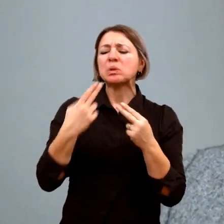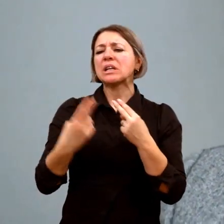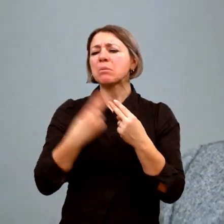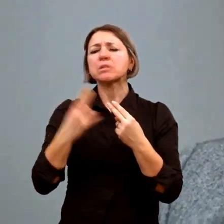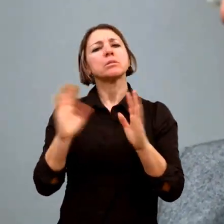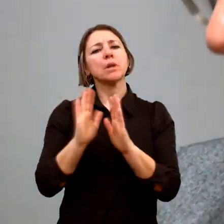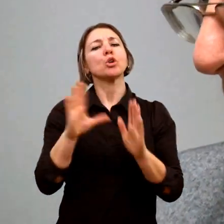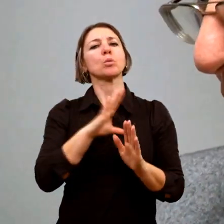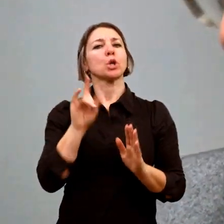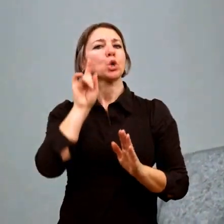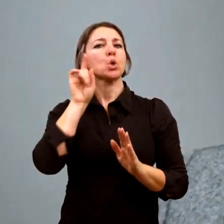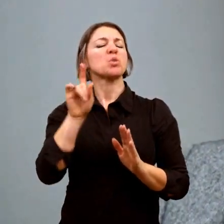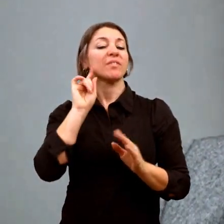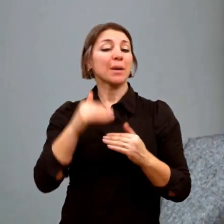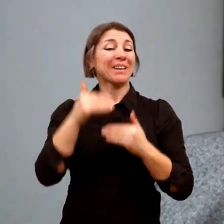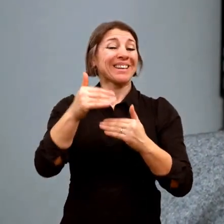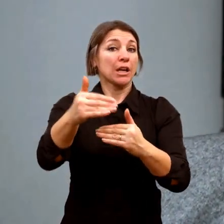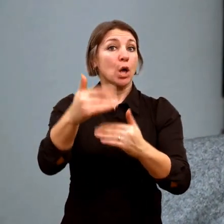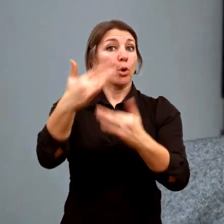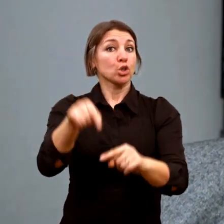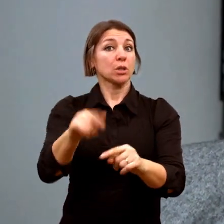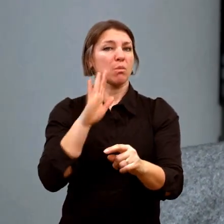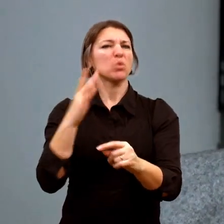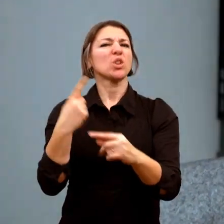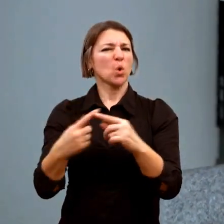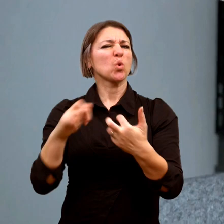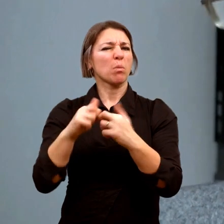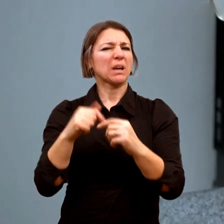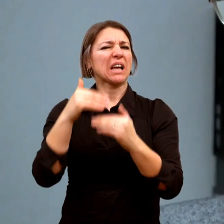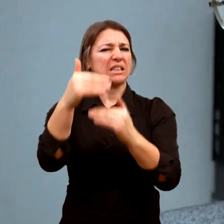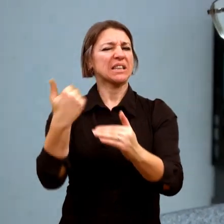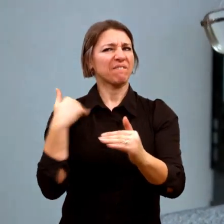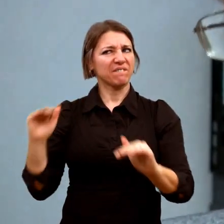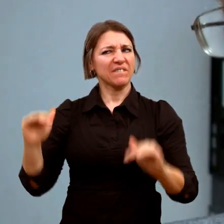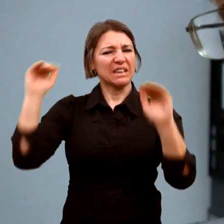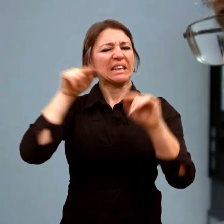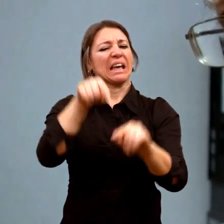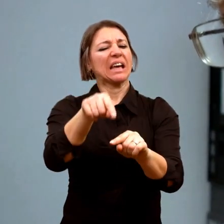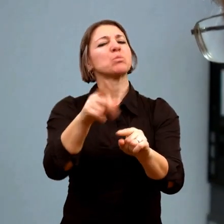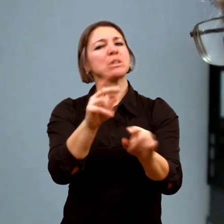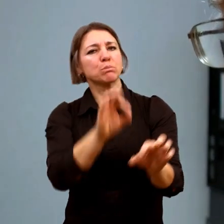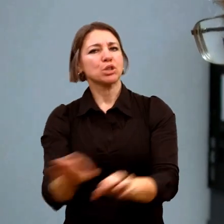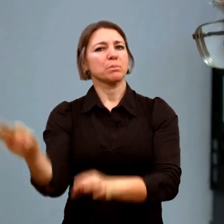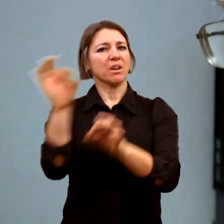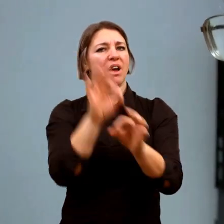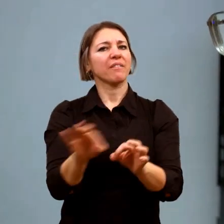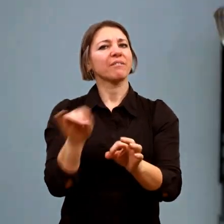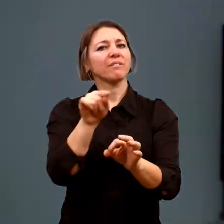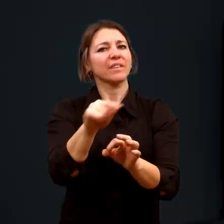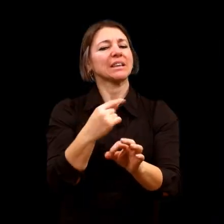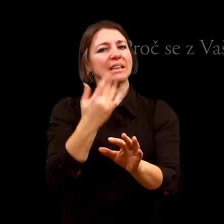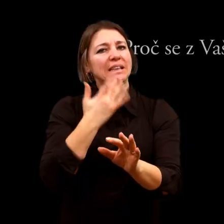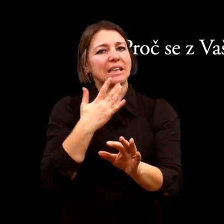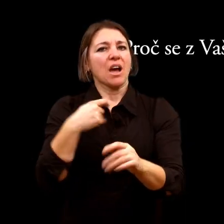potom komplikovanější, tak na to musíme myslet od začátku a ne, že to je jako teďka úžasný, aby potom se to tomu dítěti vlastně